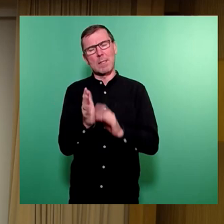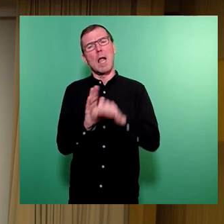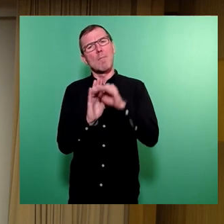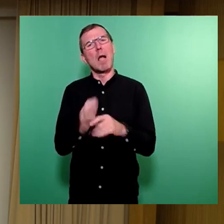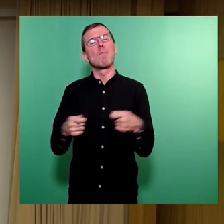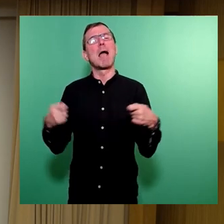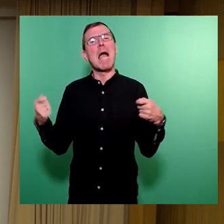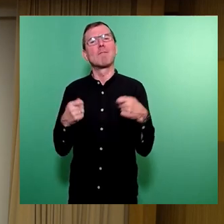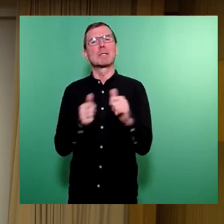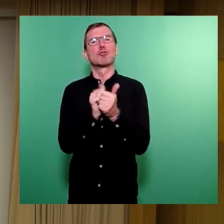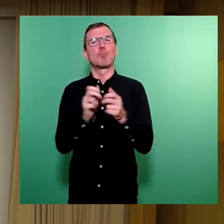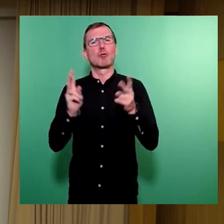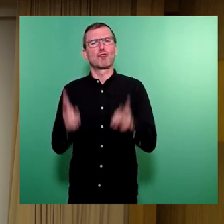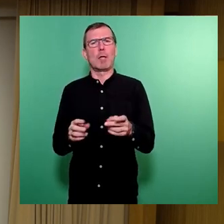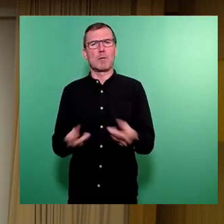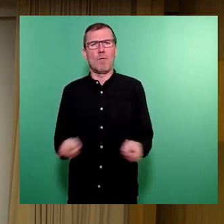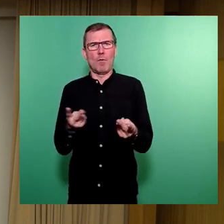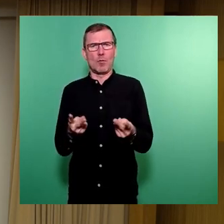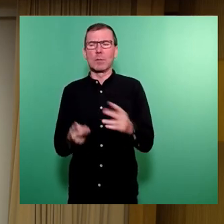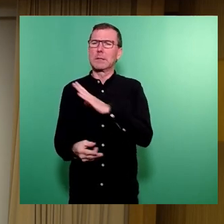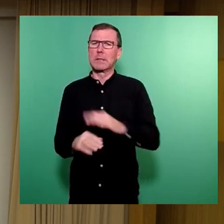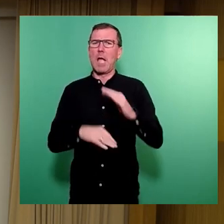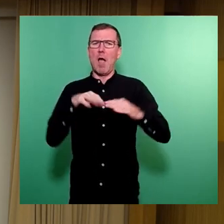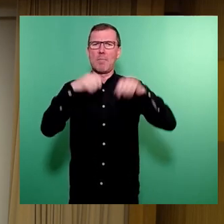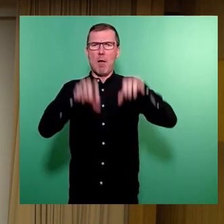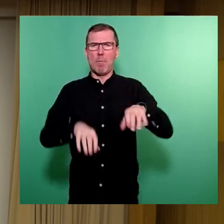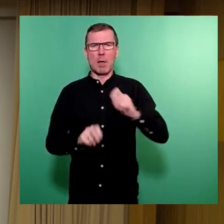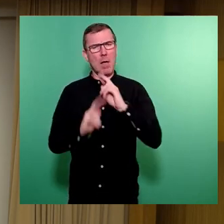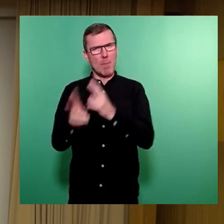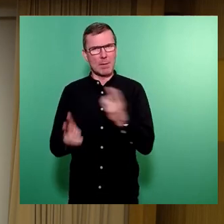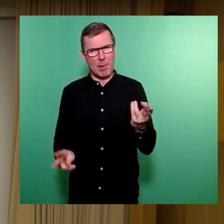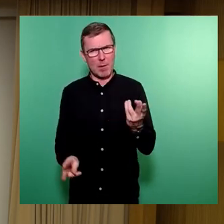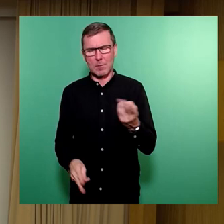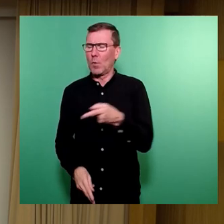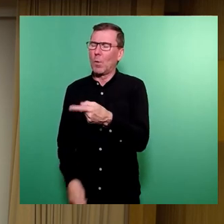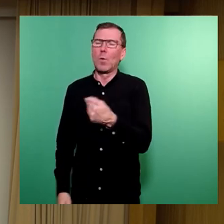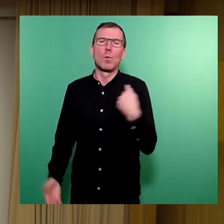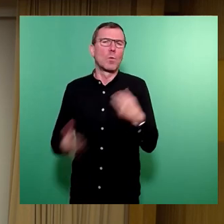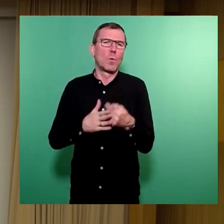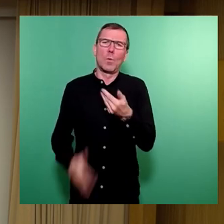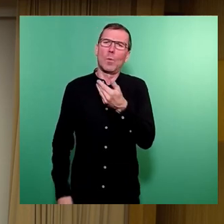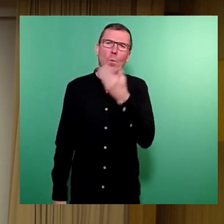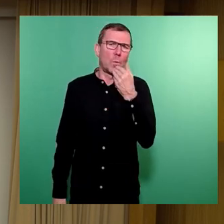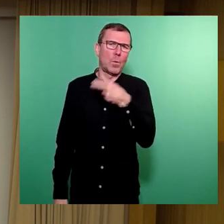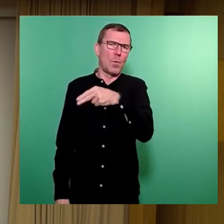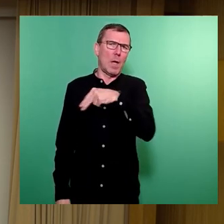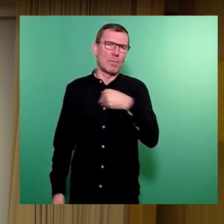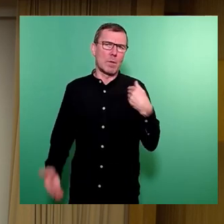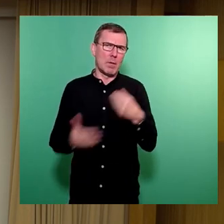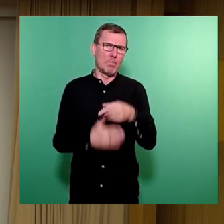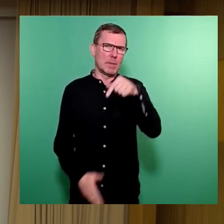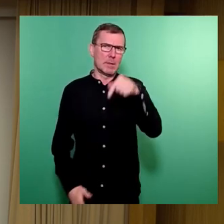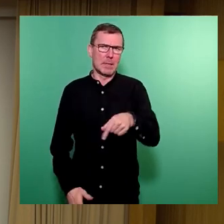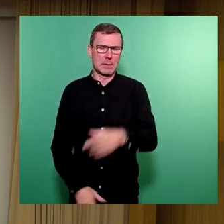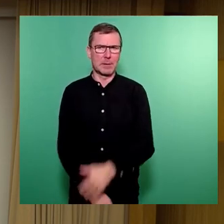Sportstättenförderung bei der Sächsischen Aufbaubank beantragt, aber darauf noch keine entsprechende Rückmeldung bekommen.